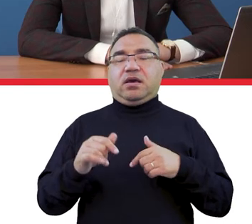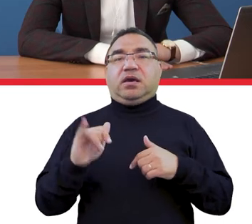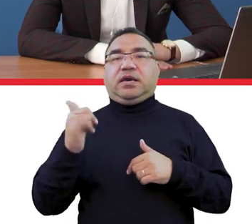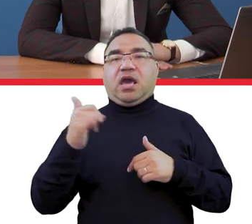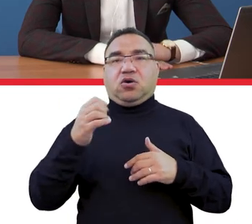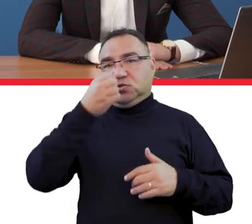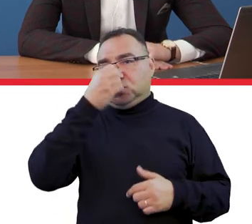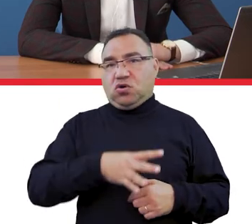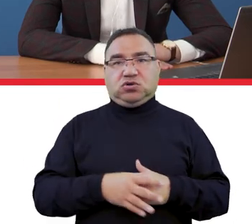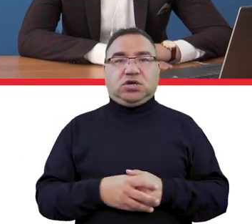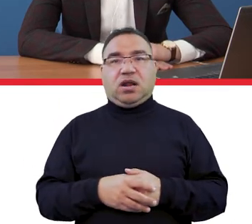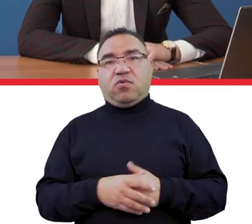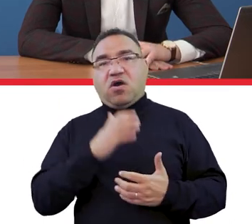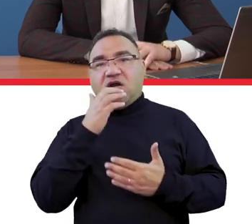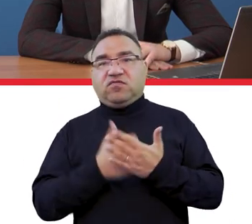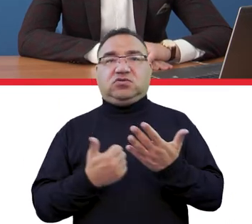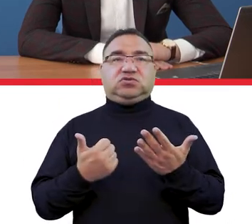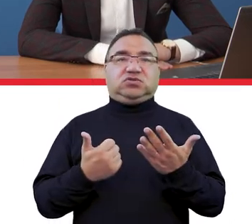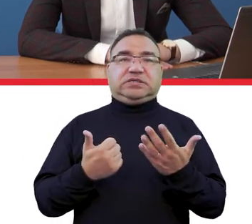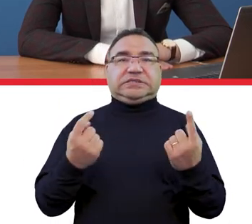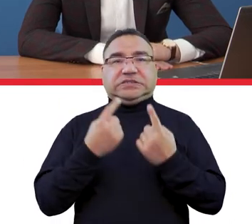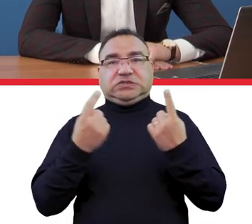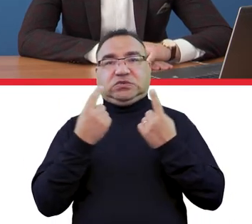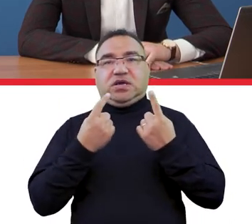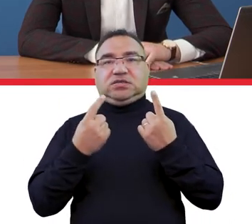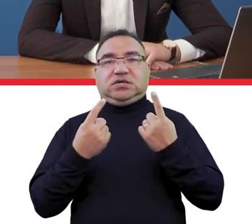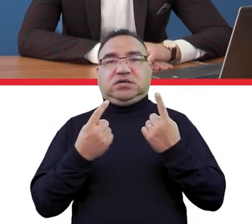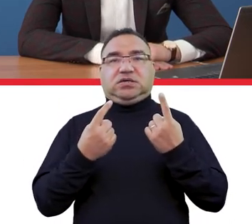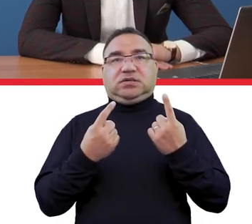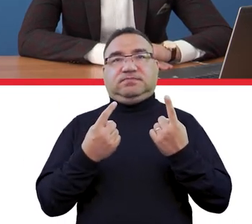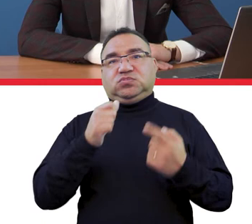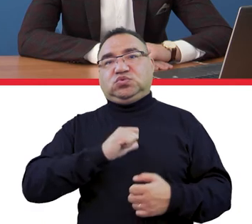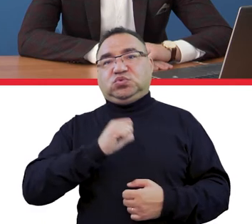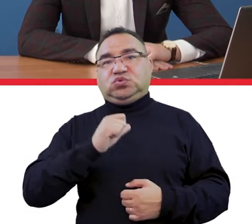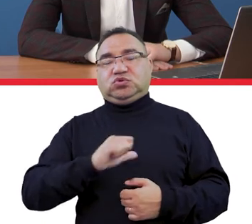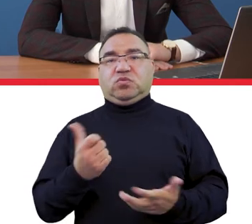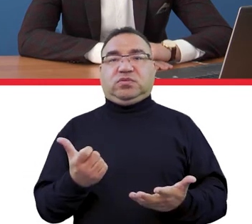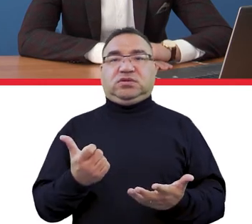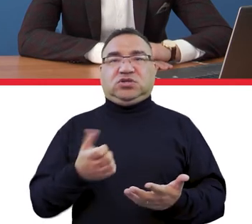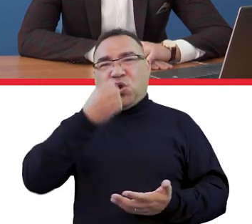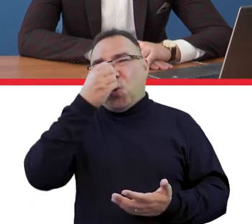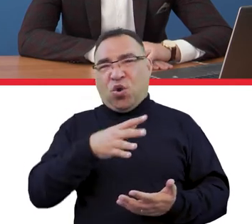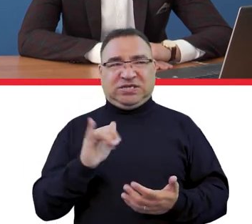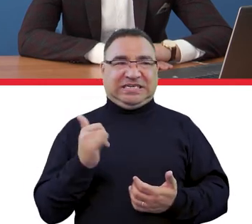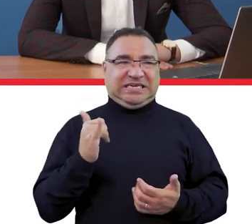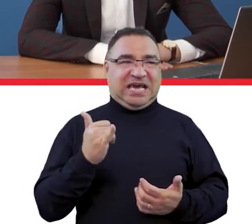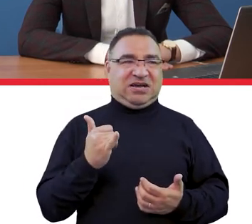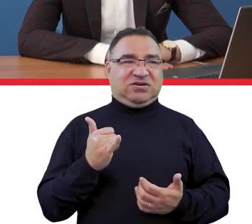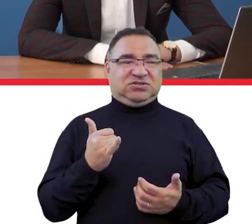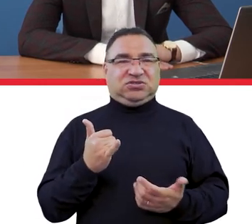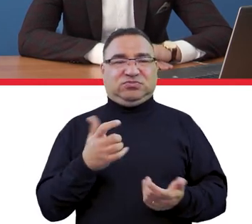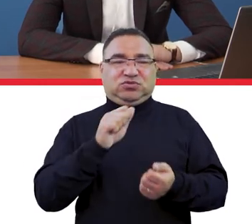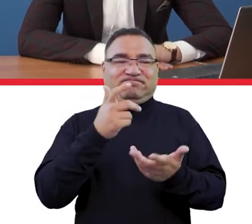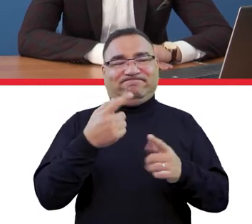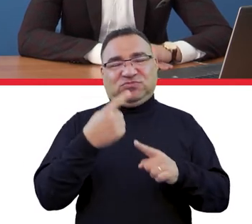albo jakiegoś wykorzystania sytuacji i jakichś szkód,